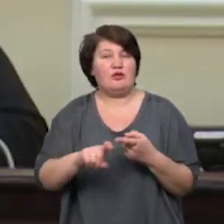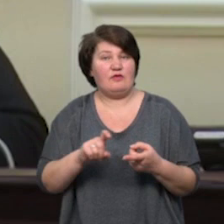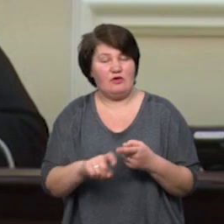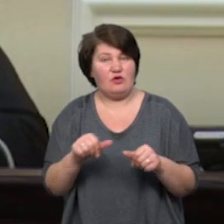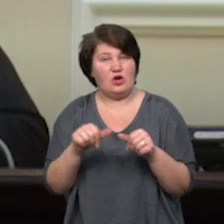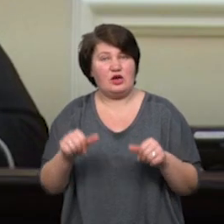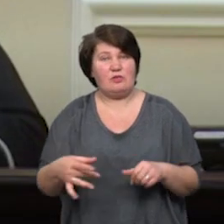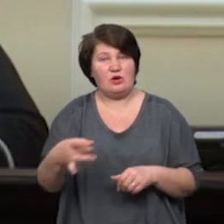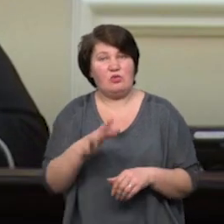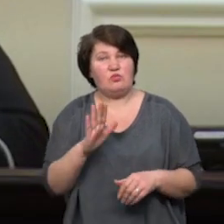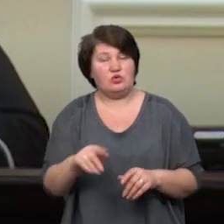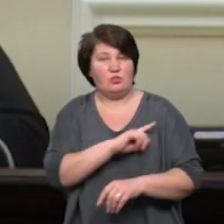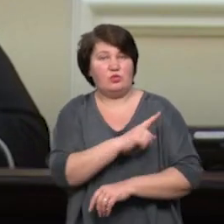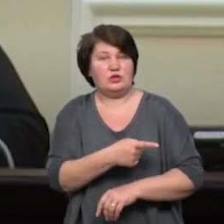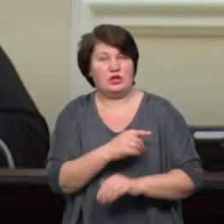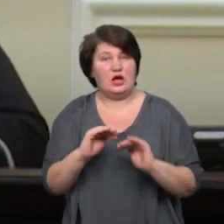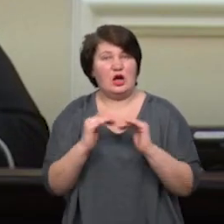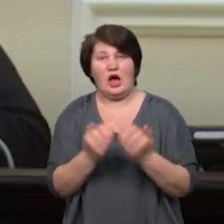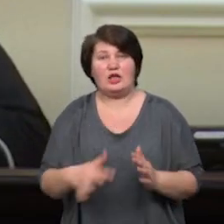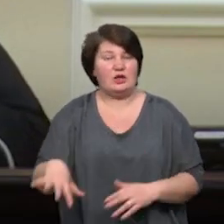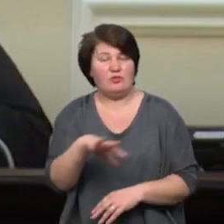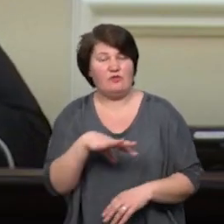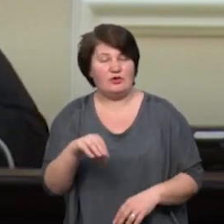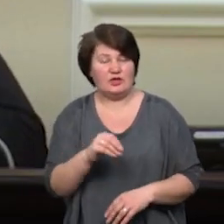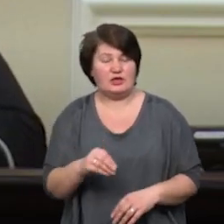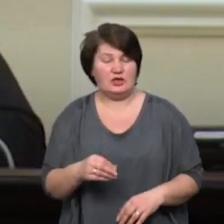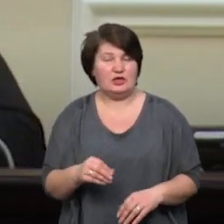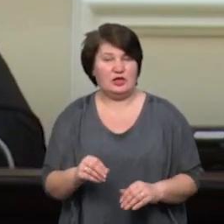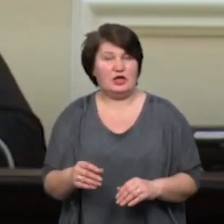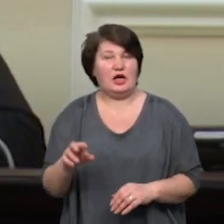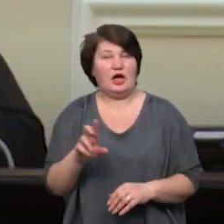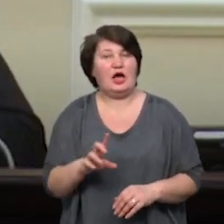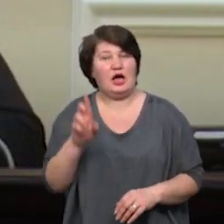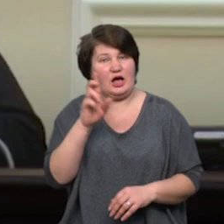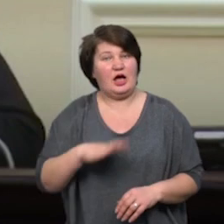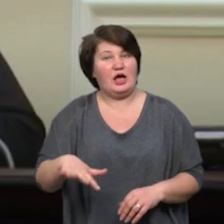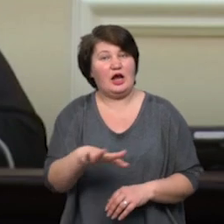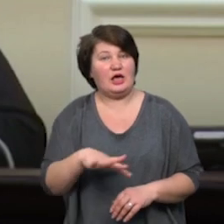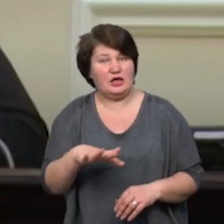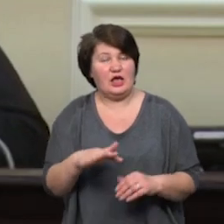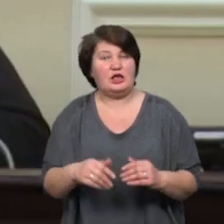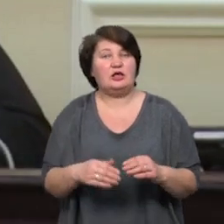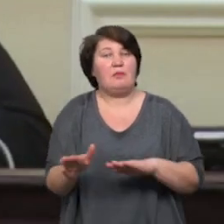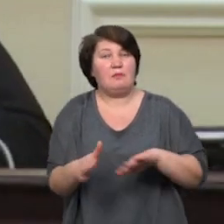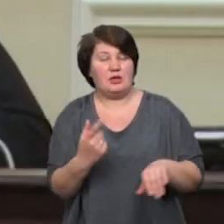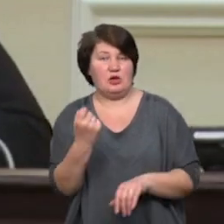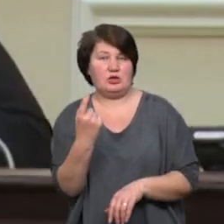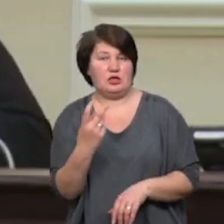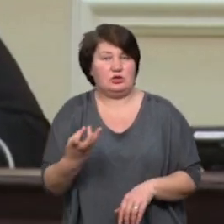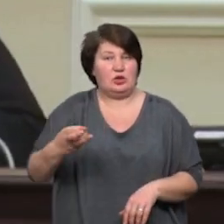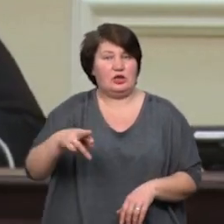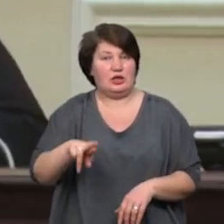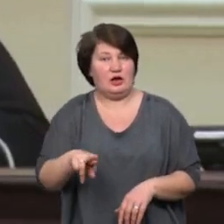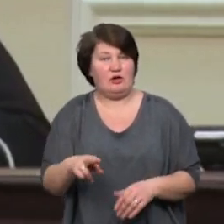карантин саме там, а не в цілому по всій країні. Але це наступні наші кроки після 11 травня. Ми також маємо